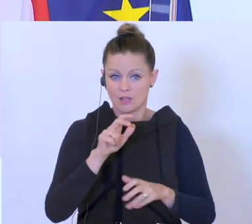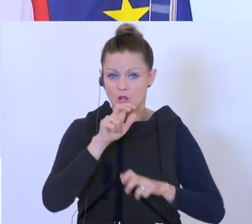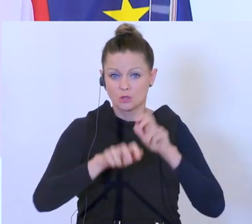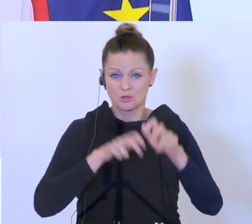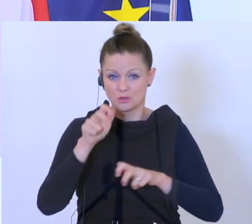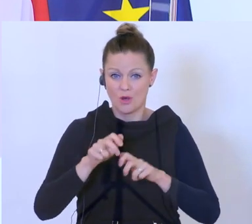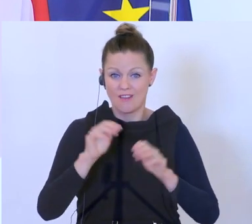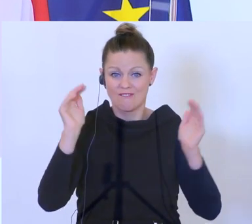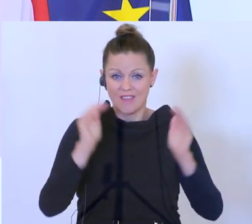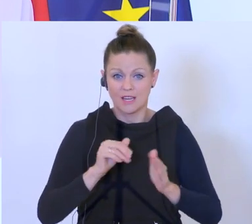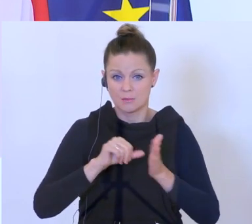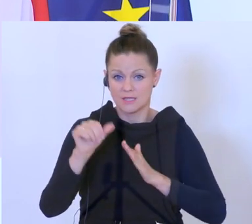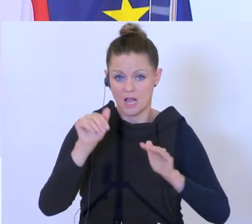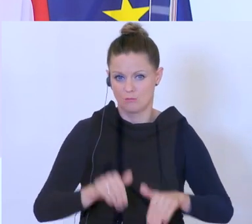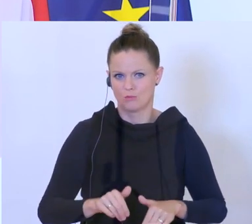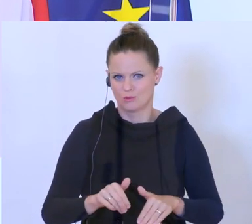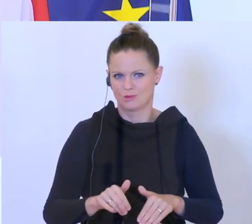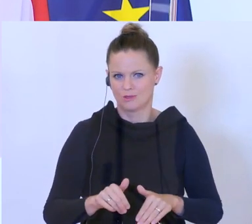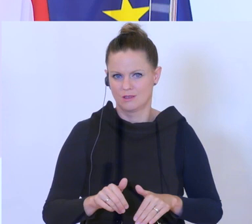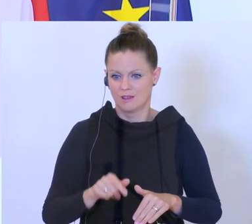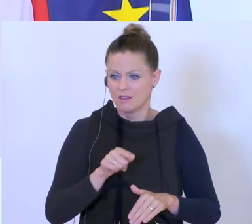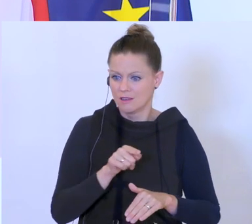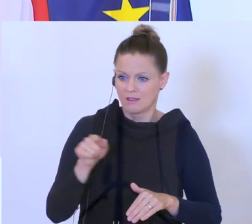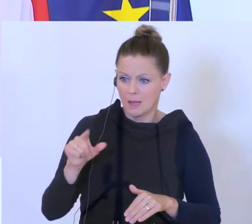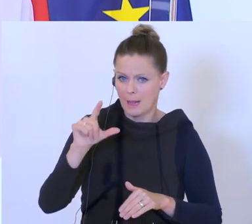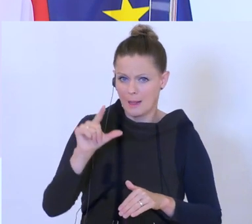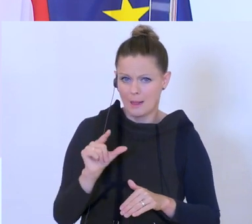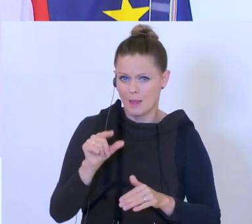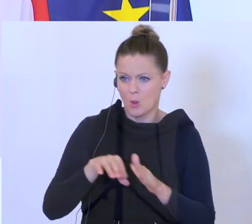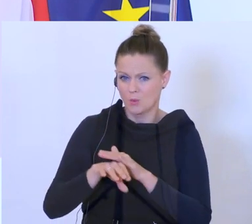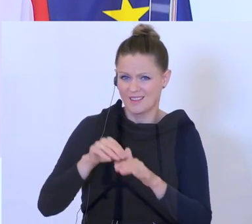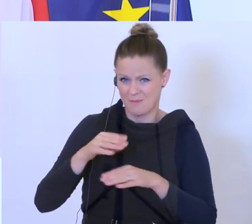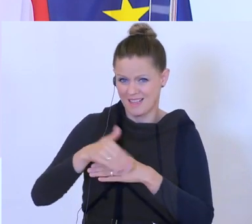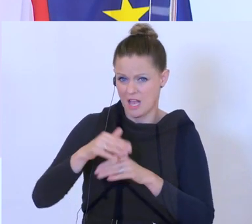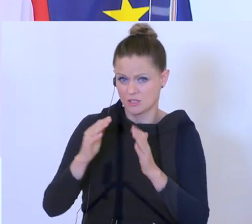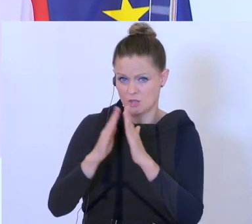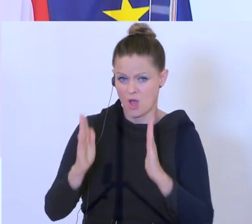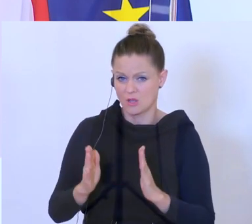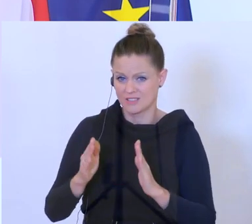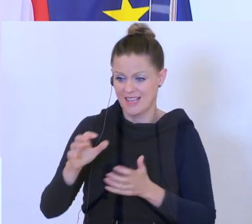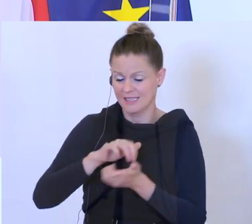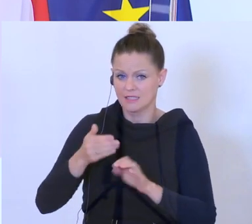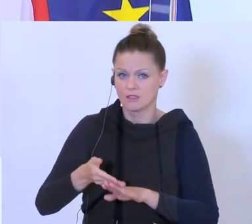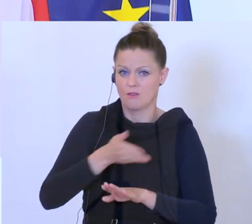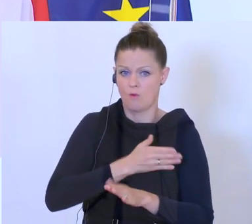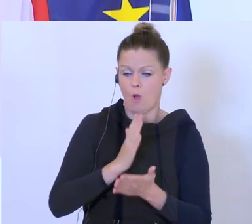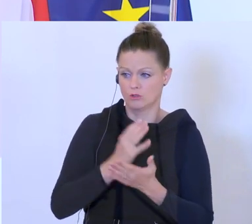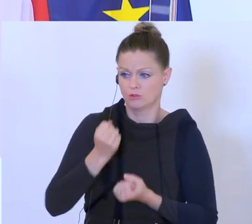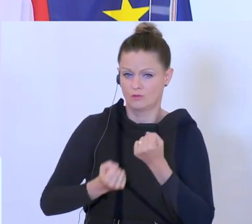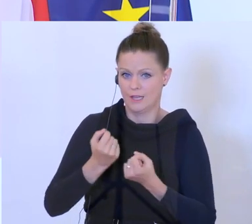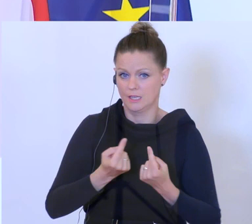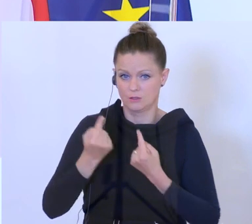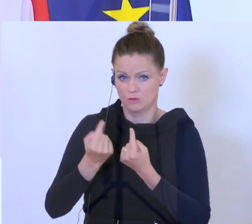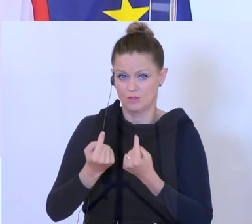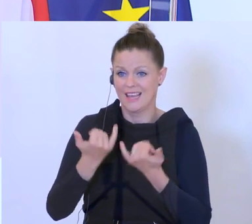gerade für die Kleineren. Denn die waren schon vor der Krise oft massiv betroffen. Durch die schwierige Situation und durch die Krise ist das nicht